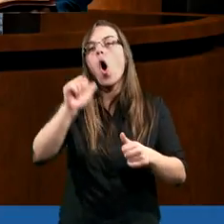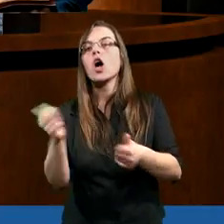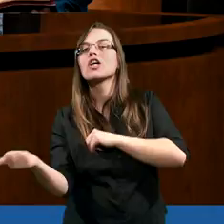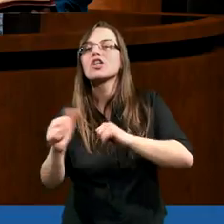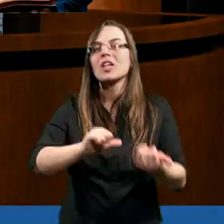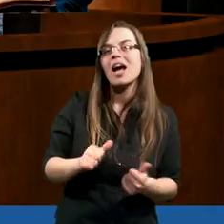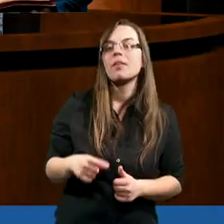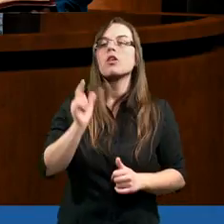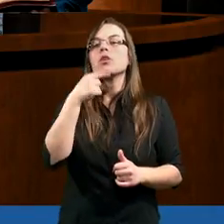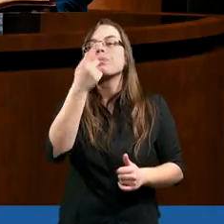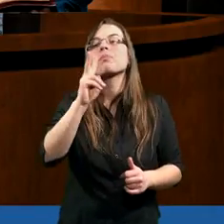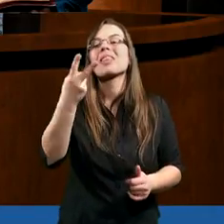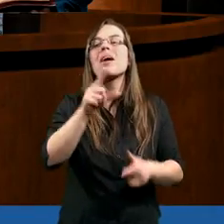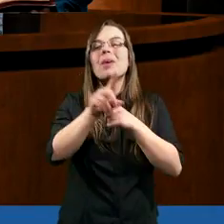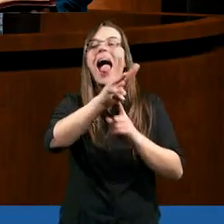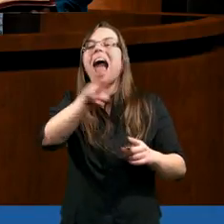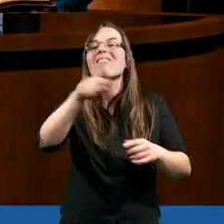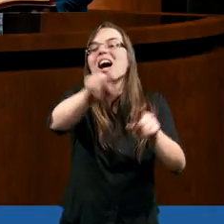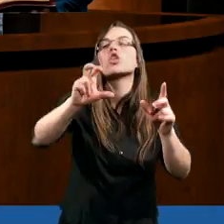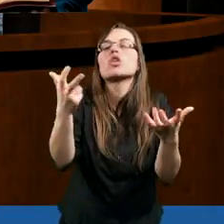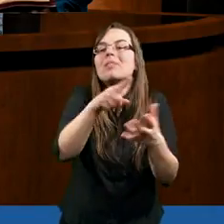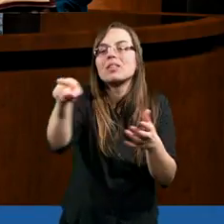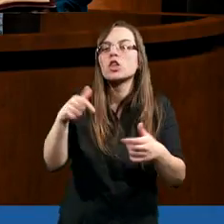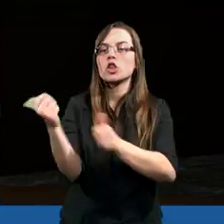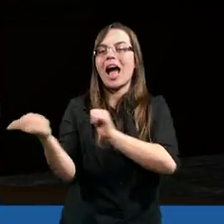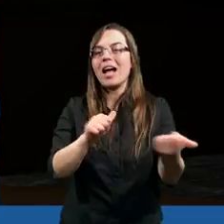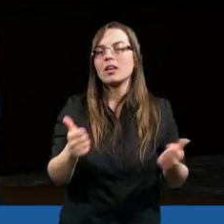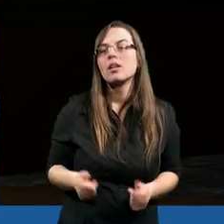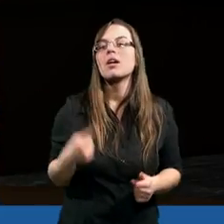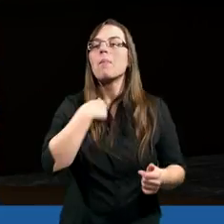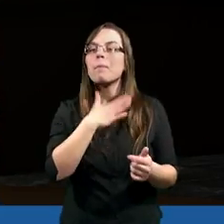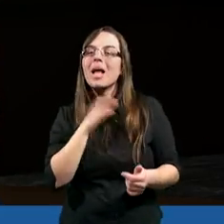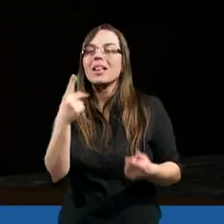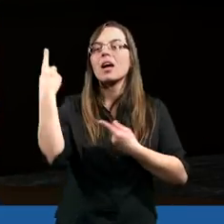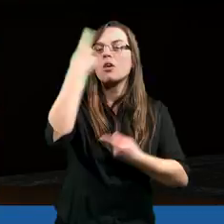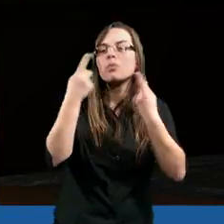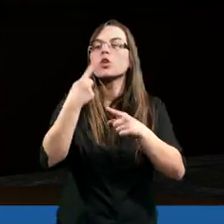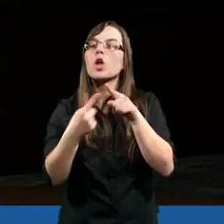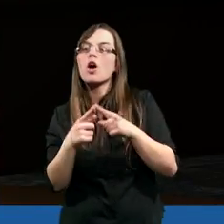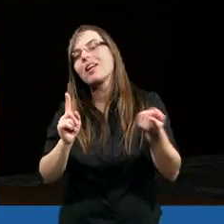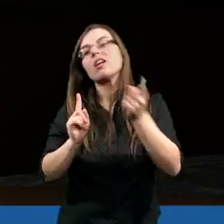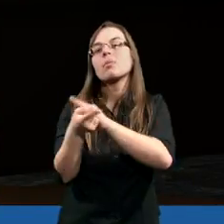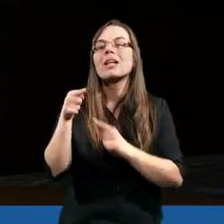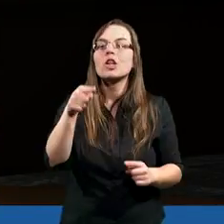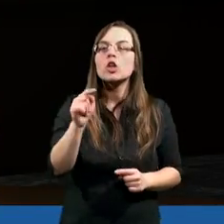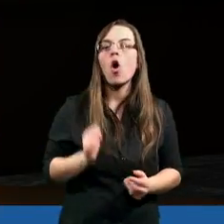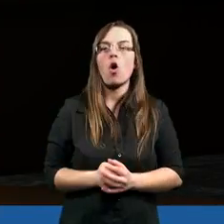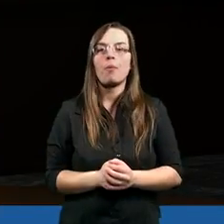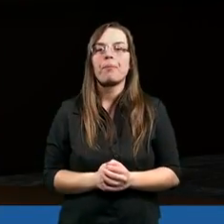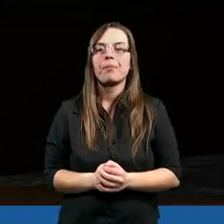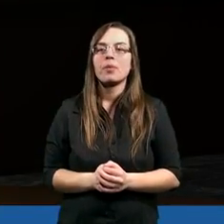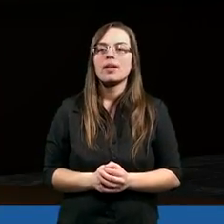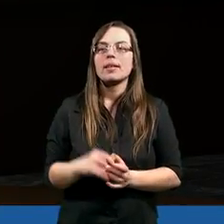chrzcie. Powiedzcie mi, czym dla was był chrzest? Ja miałem taką myśl, żeby trochę zmienić tor